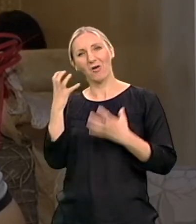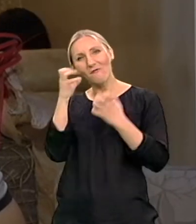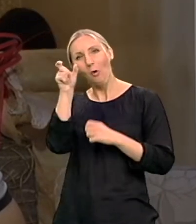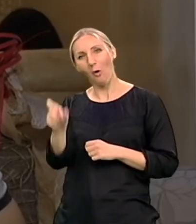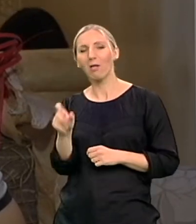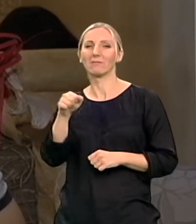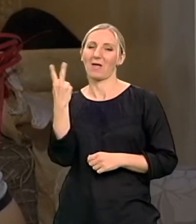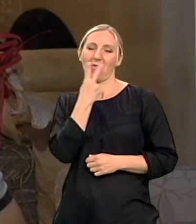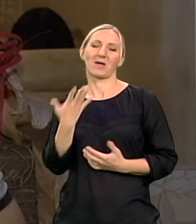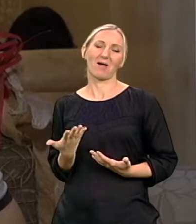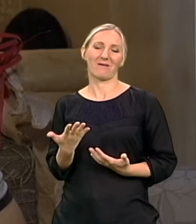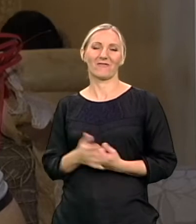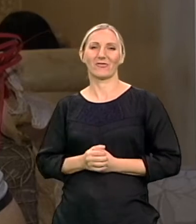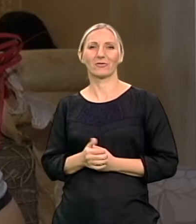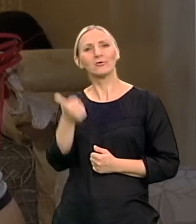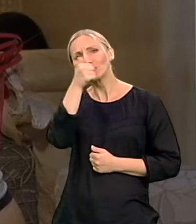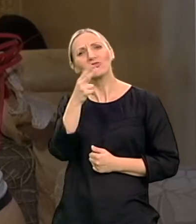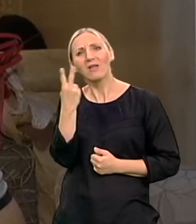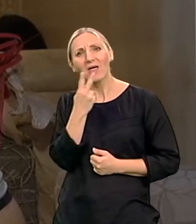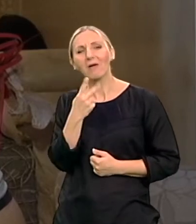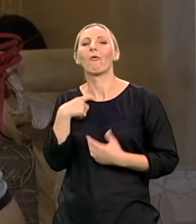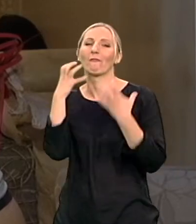naravno. Šta da naravno? Volim.